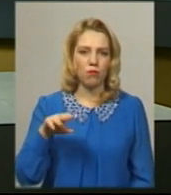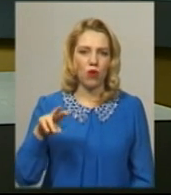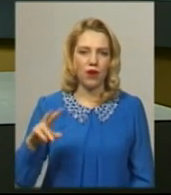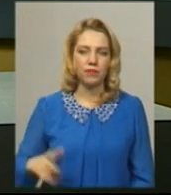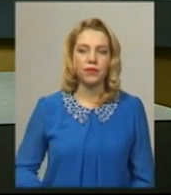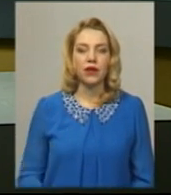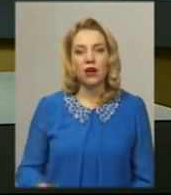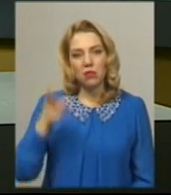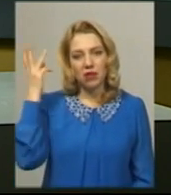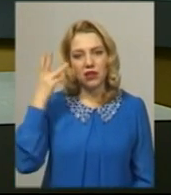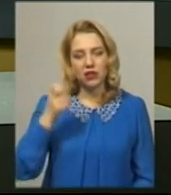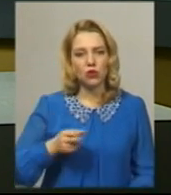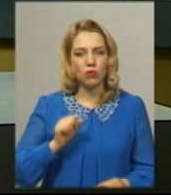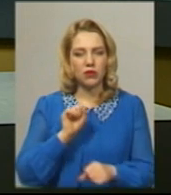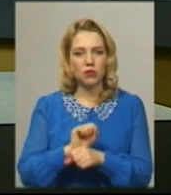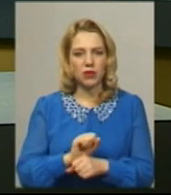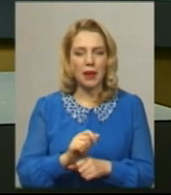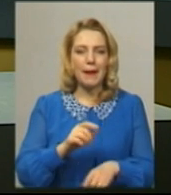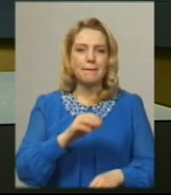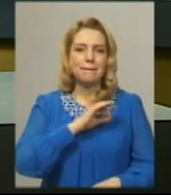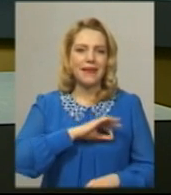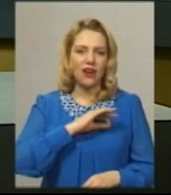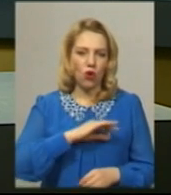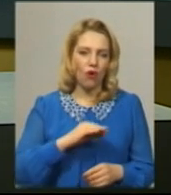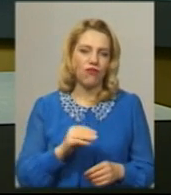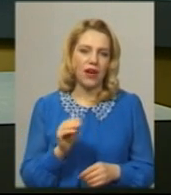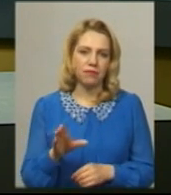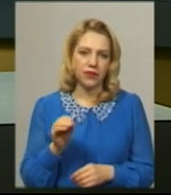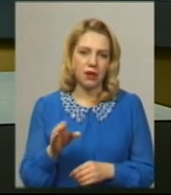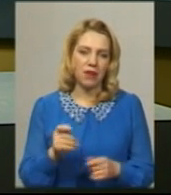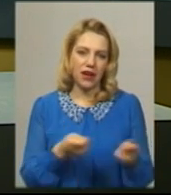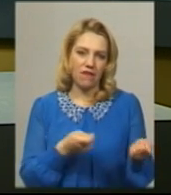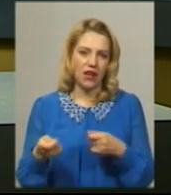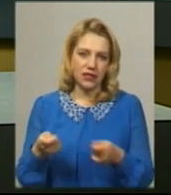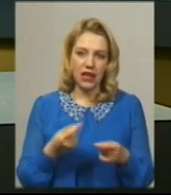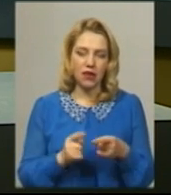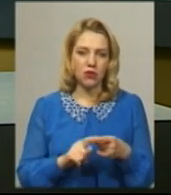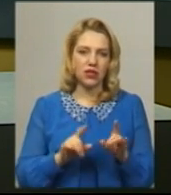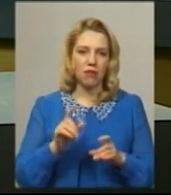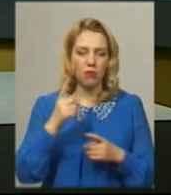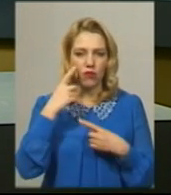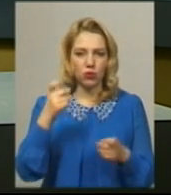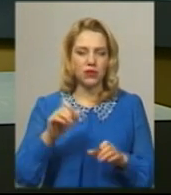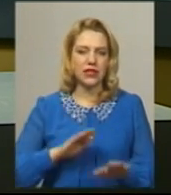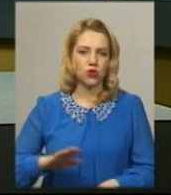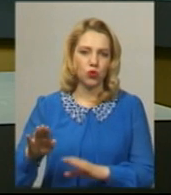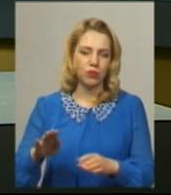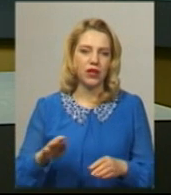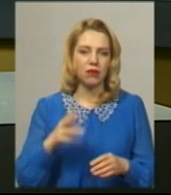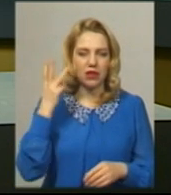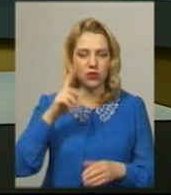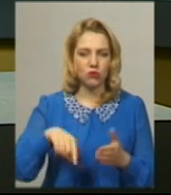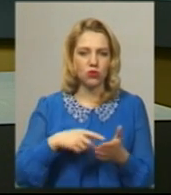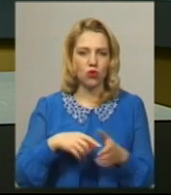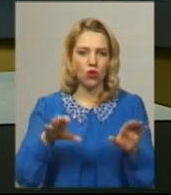У Хмельницькому призупинили пільгове перевезення у громадському транспорті. Про це повідомив заступник Хмельницького міського